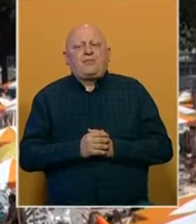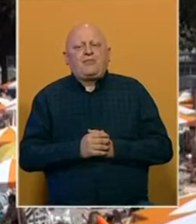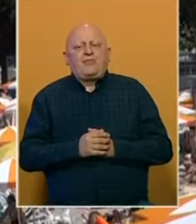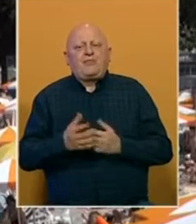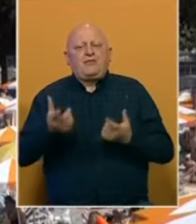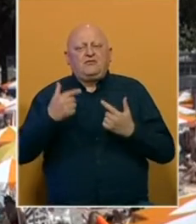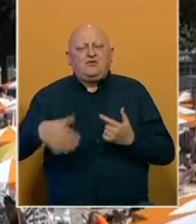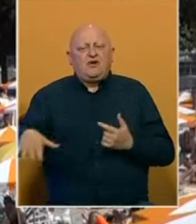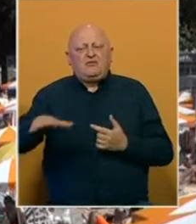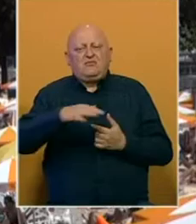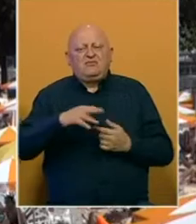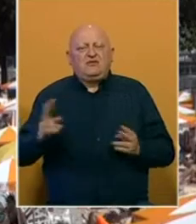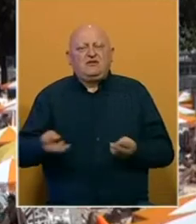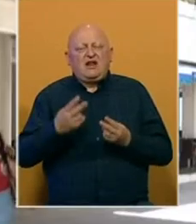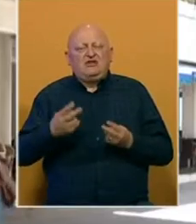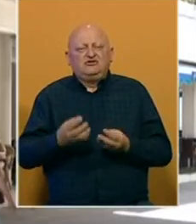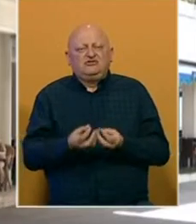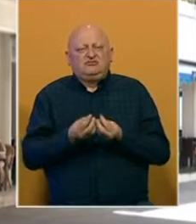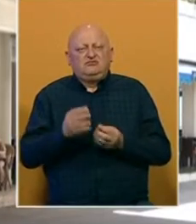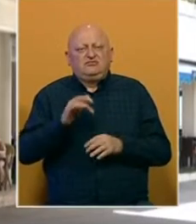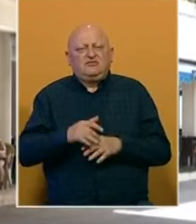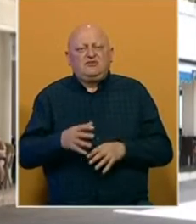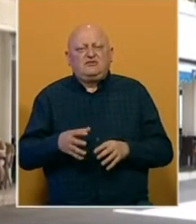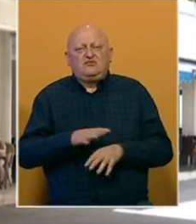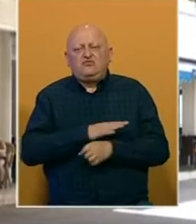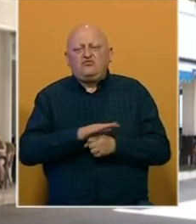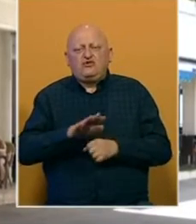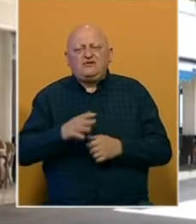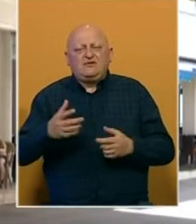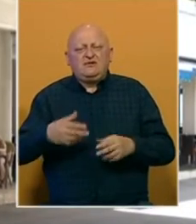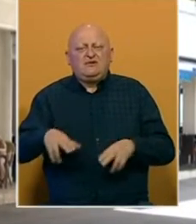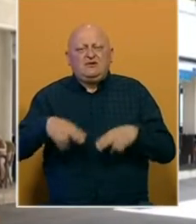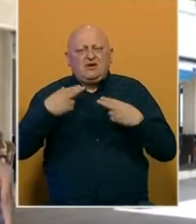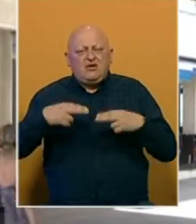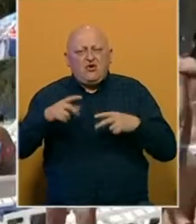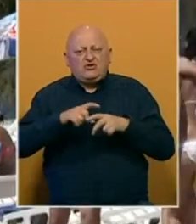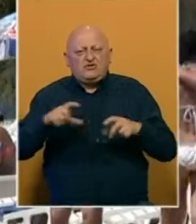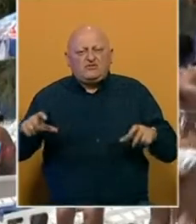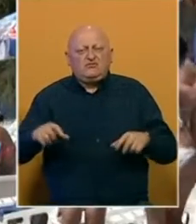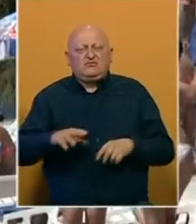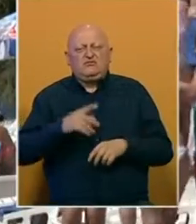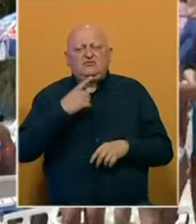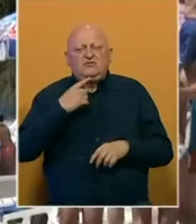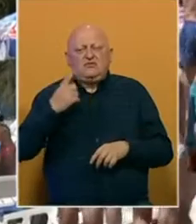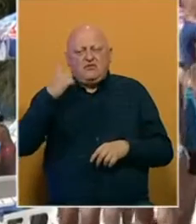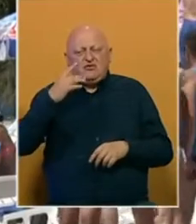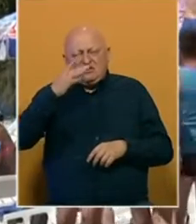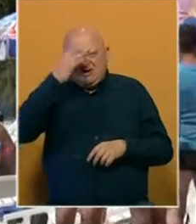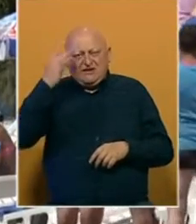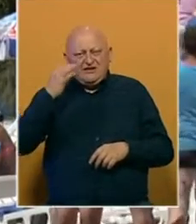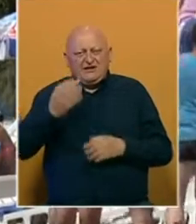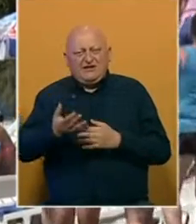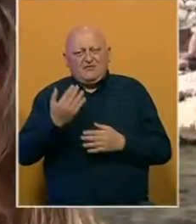Na plažama u Neumu tražen je ležaj više. Ispunjene su do kraja i bašte u gostiteljskih objekata. Slika podsjeća na ljetne dane